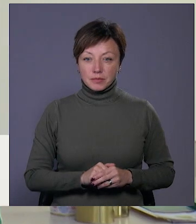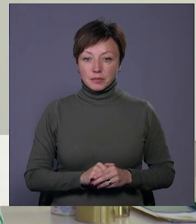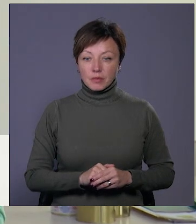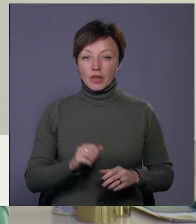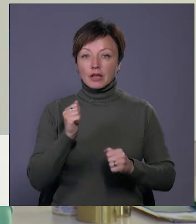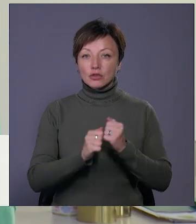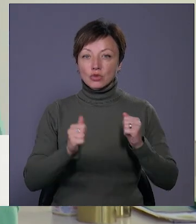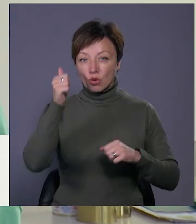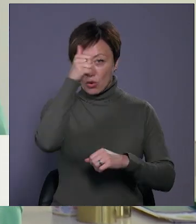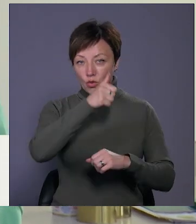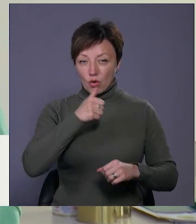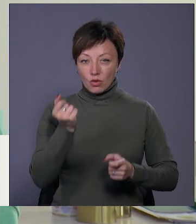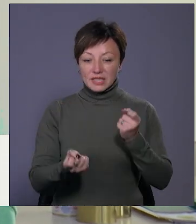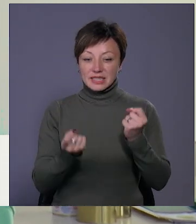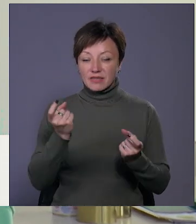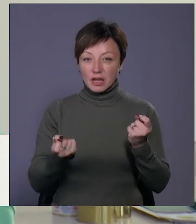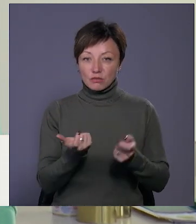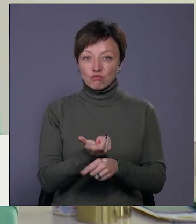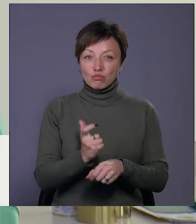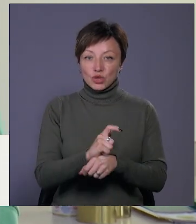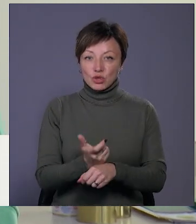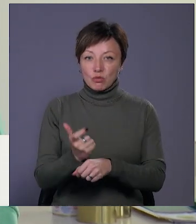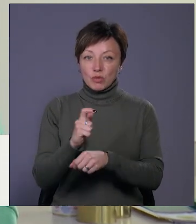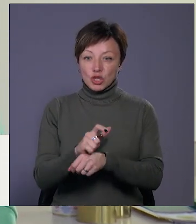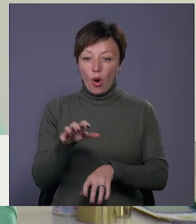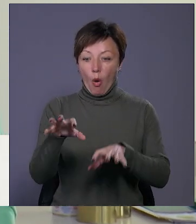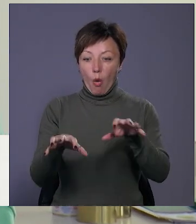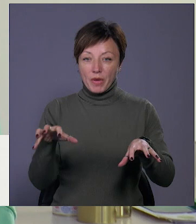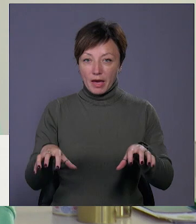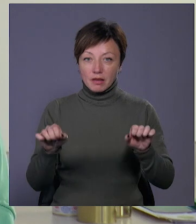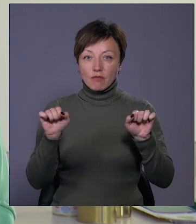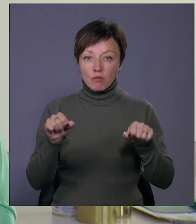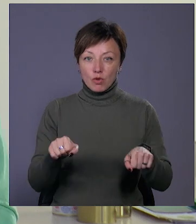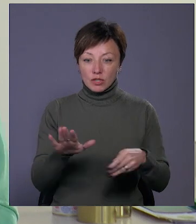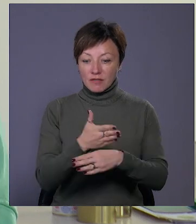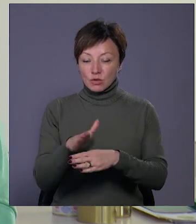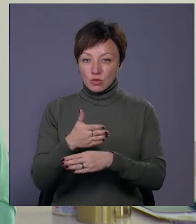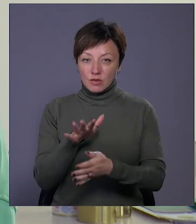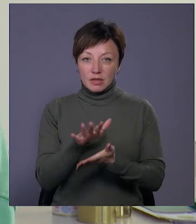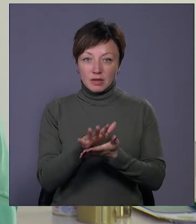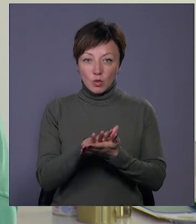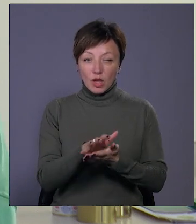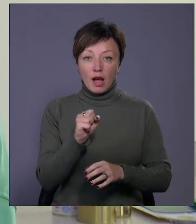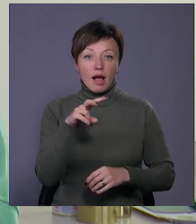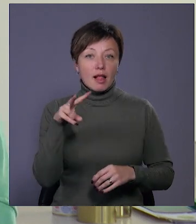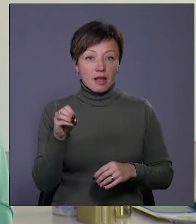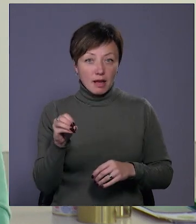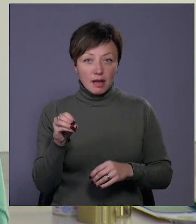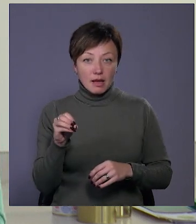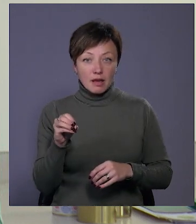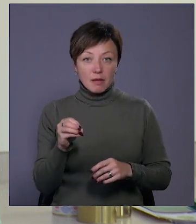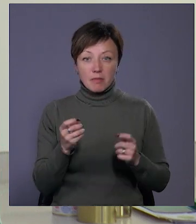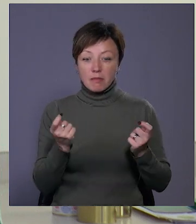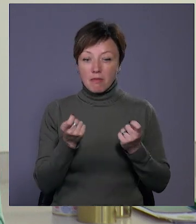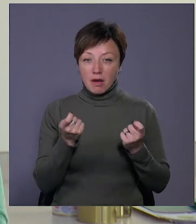Щороку в місті з'являється все більше і більше об'єктів, за допомогою яких можна відсортувати свої відходи. Але лише невелика